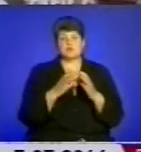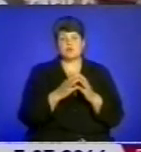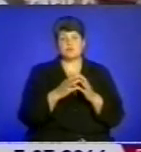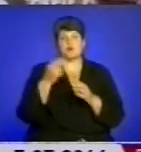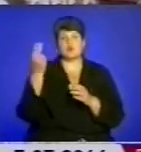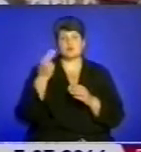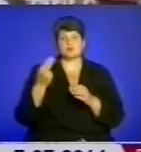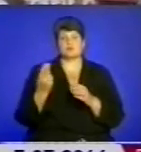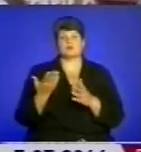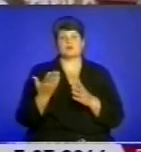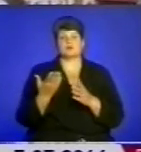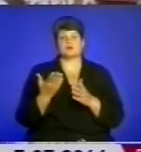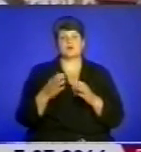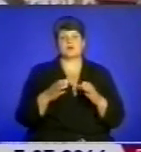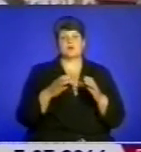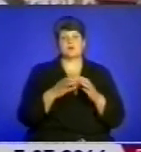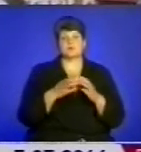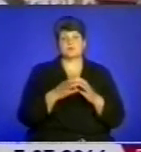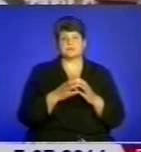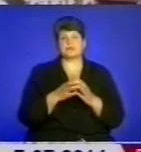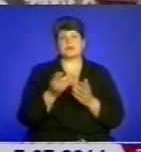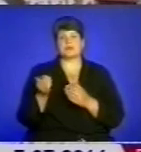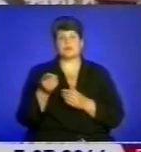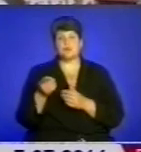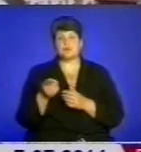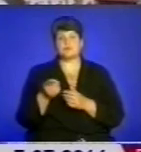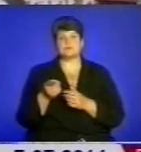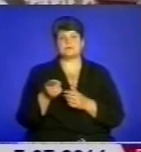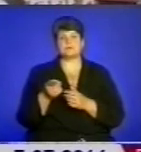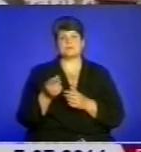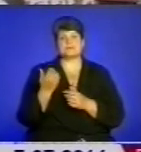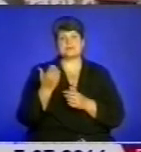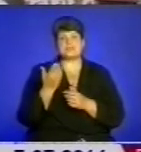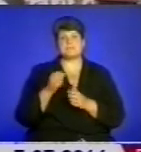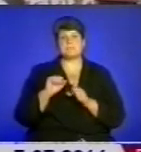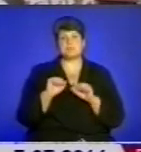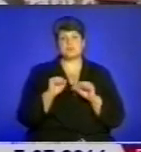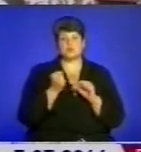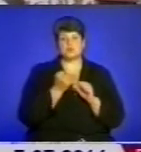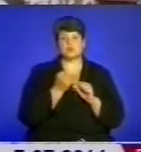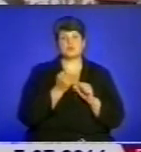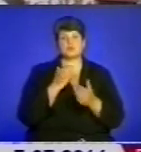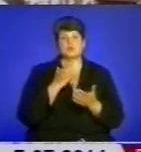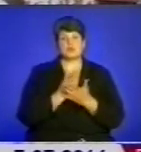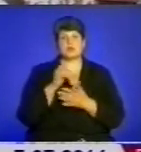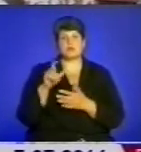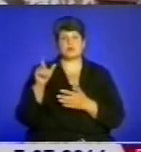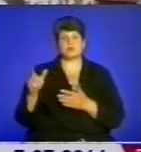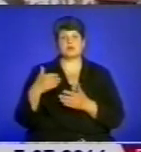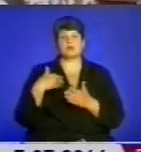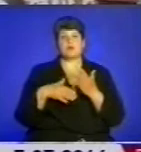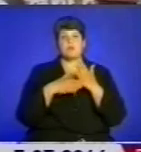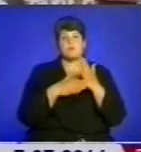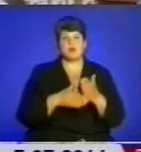розмалювали всі знаки на в'їзді в Тернопіль. Я думаю, Тернополя не оцінили. Ось з ними ми дружимо. Є люди, які допомагають армії, також цим